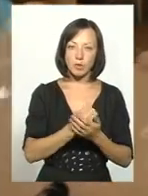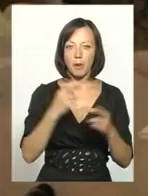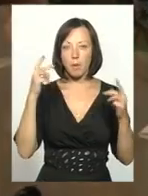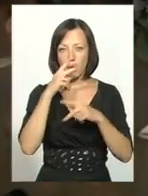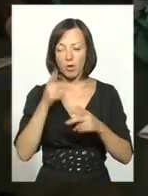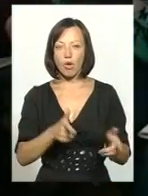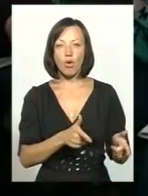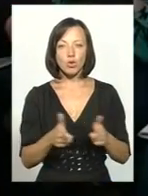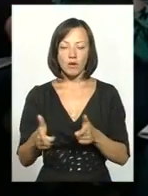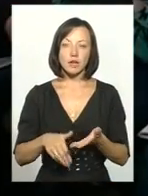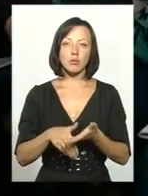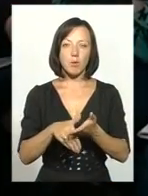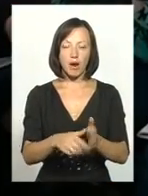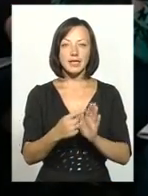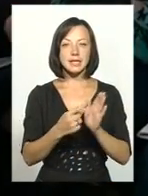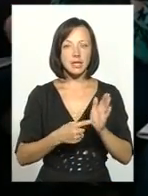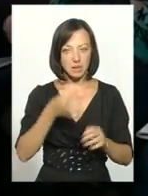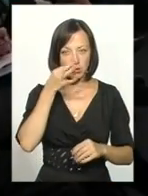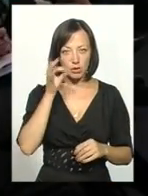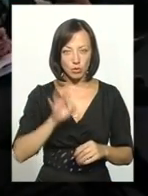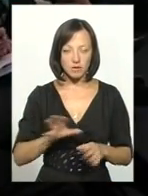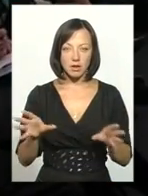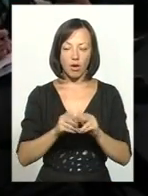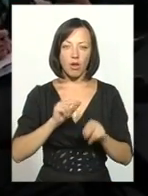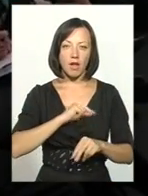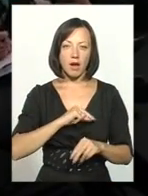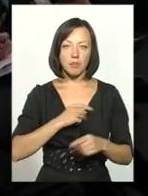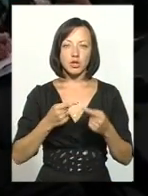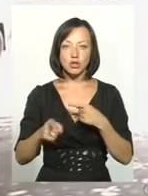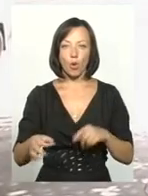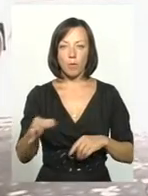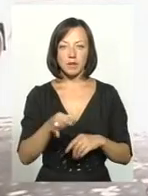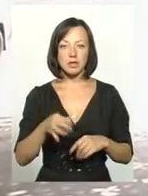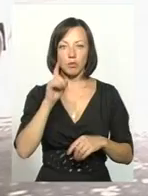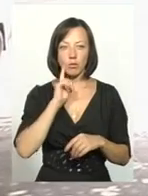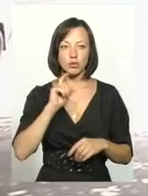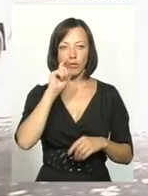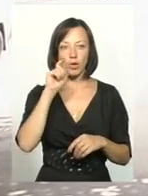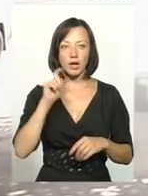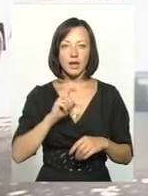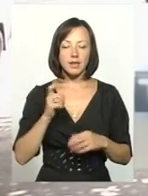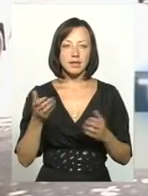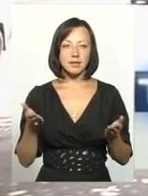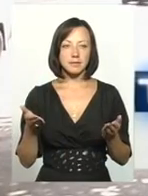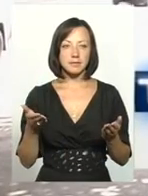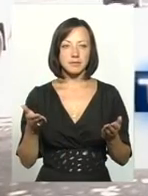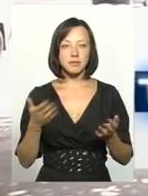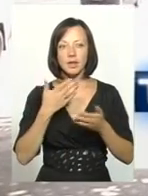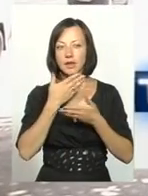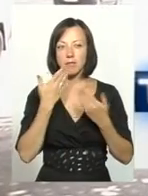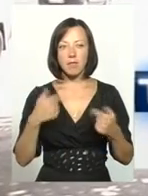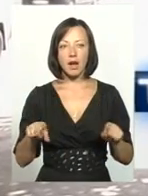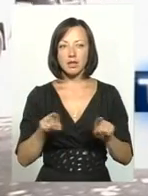помилок готова допомагати та ділитися досвідом із колегами з інших областей. Поки що в Україні немає